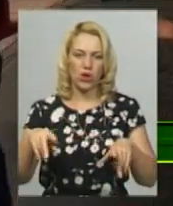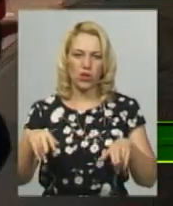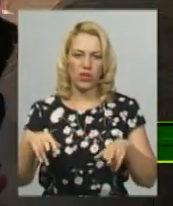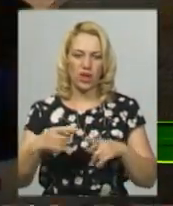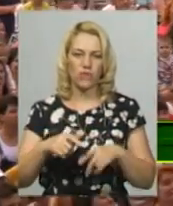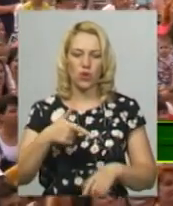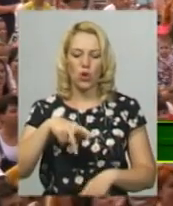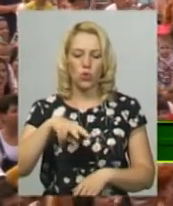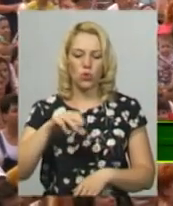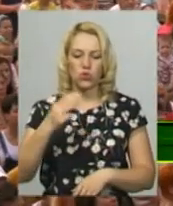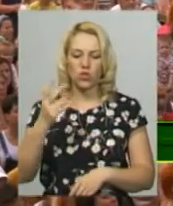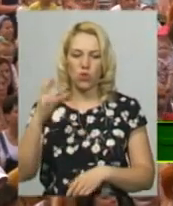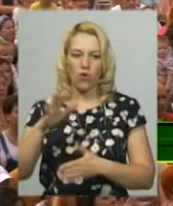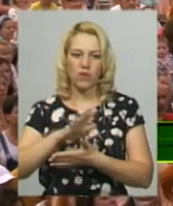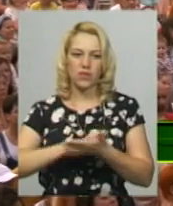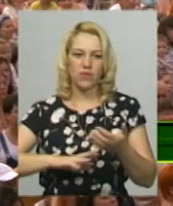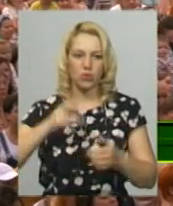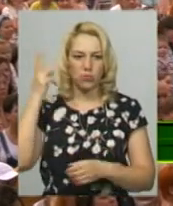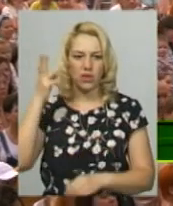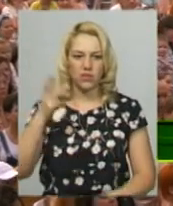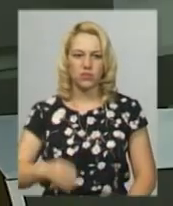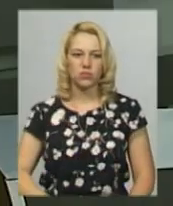Володимира Глушенкова триває у Хмельницькому.